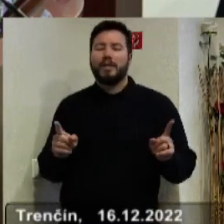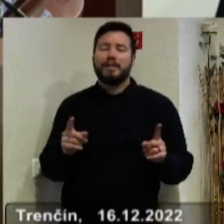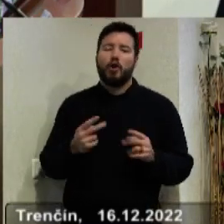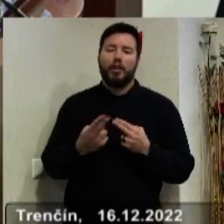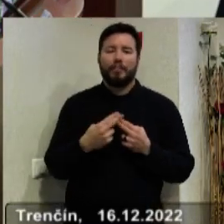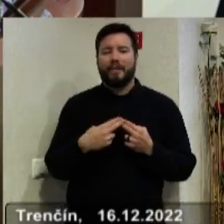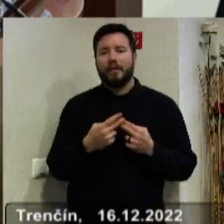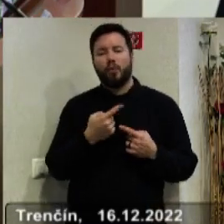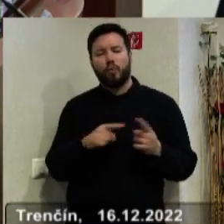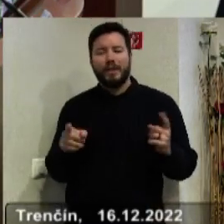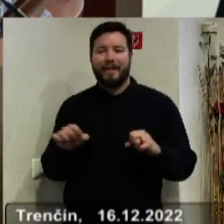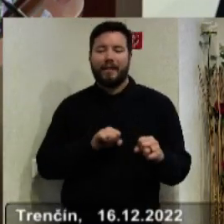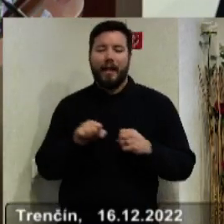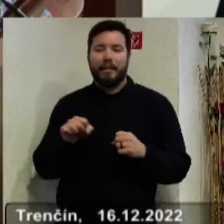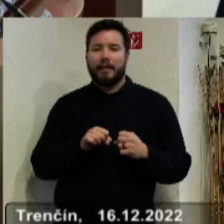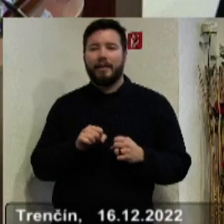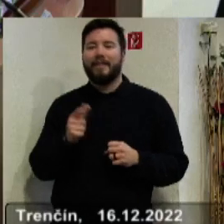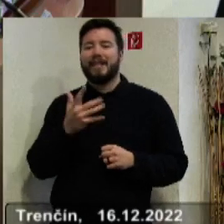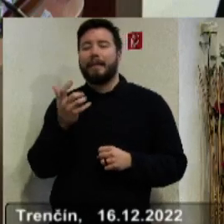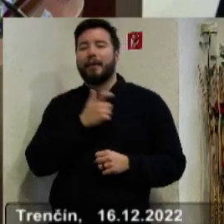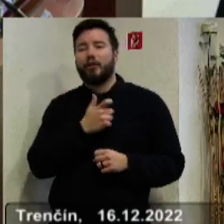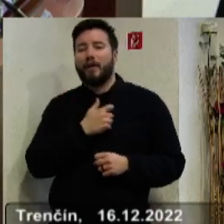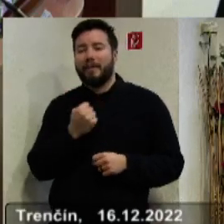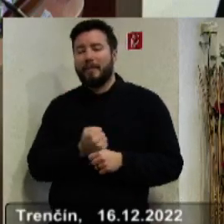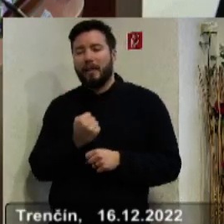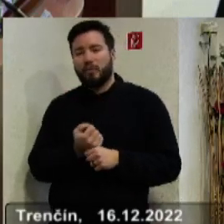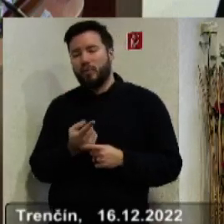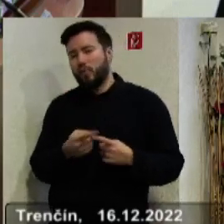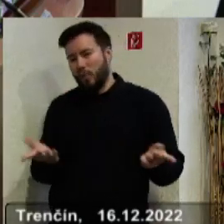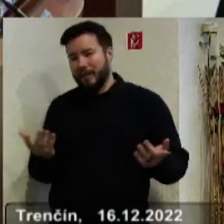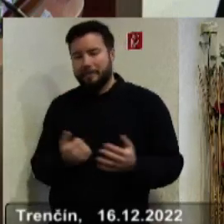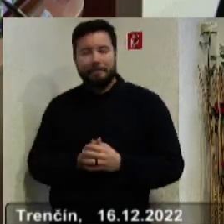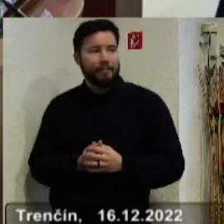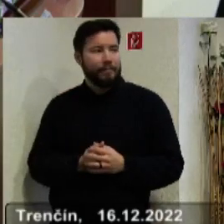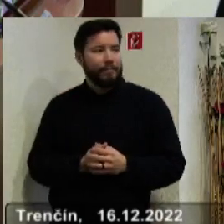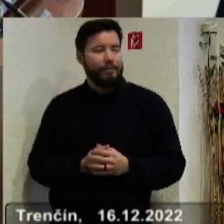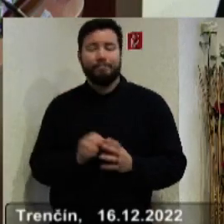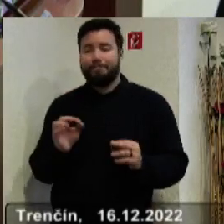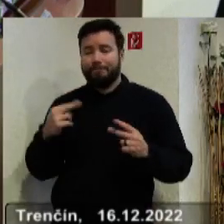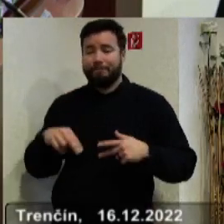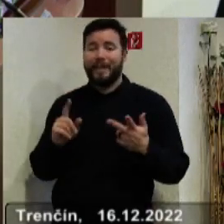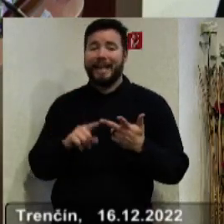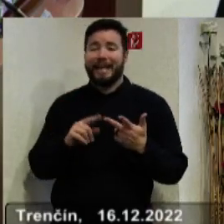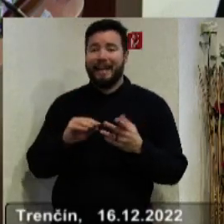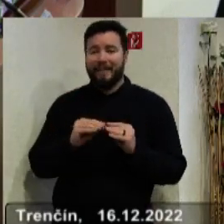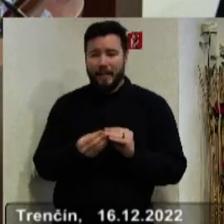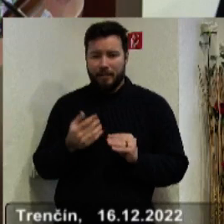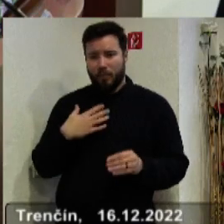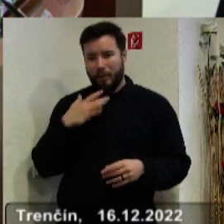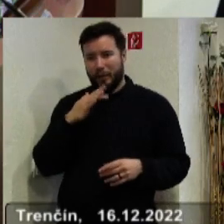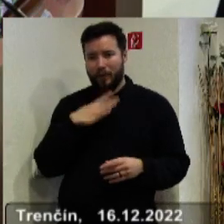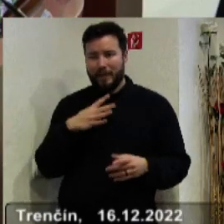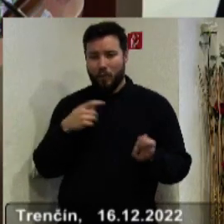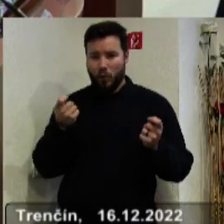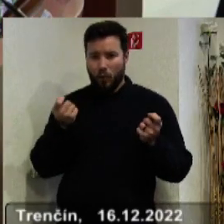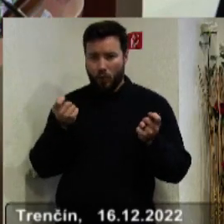úrovní, rôznych vlád, ktoré tu za tých 25 rokov pôsobili. A tretia vec, ktorú chcem ukončiť moje vystúpenie,